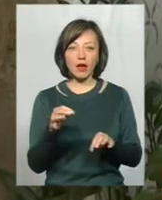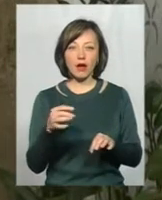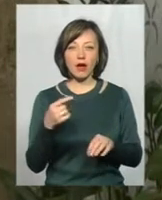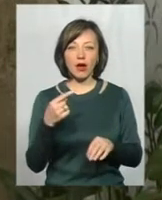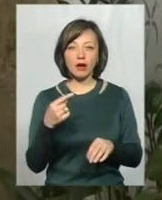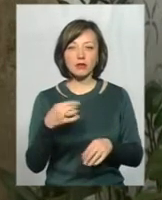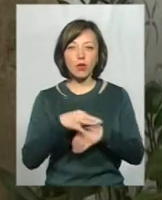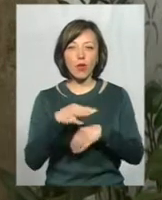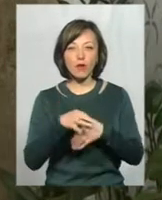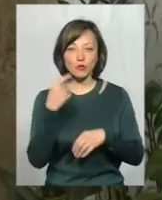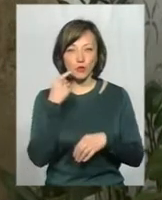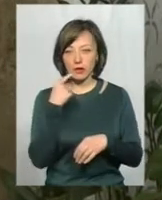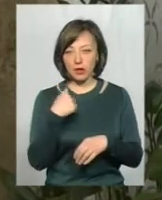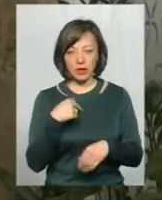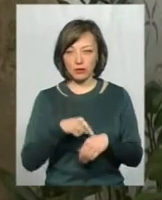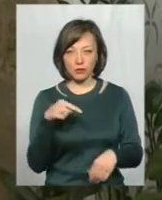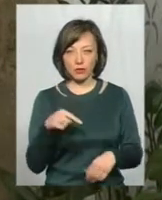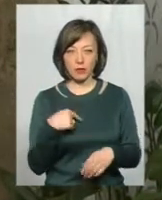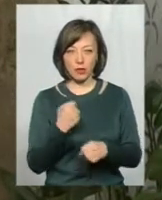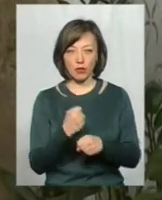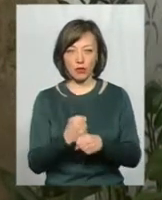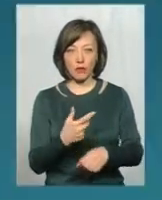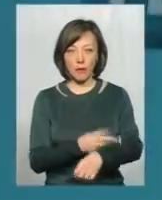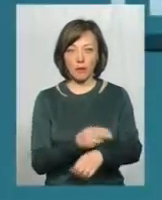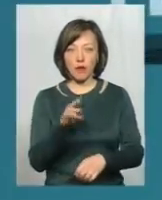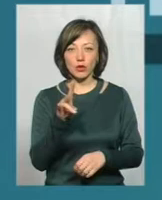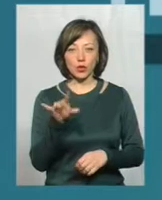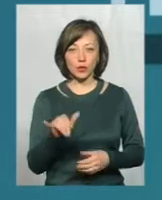відчуваю абсолютно. З цього приводу, що ми не робимо манту.